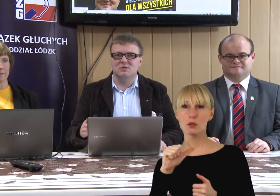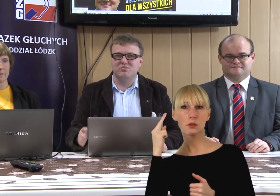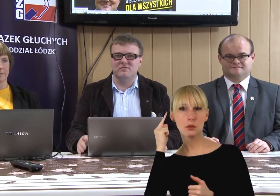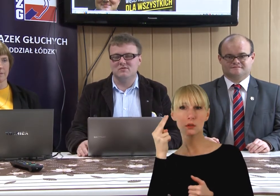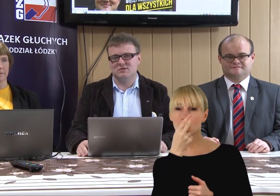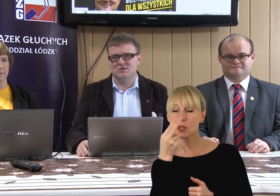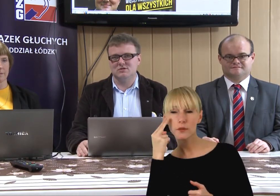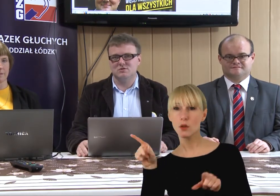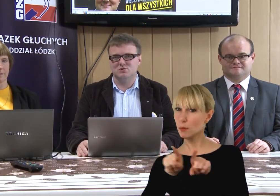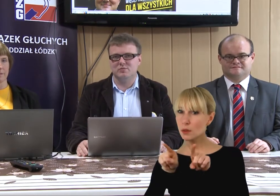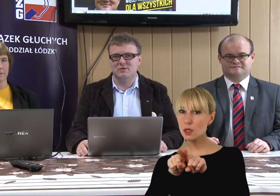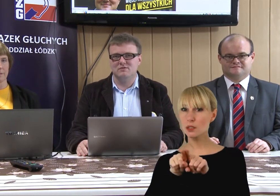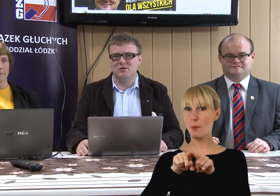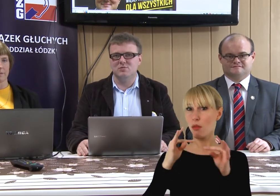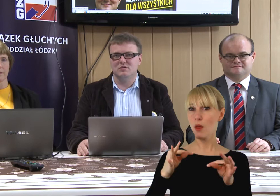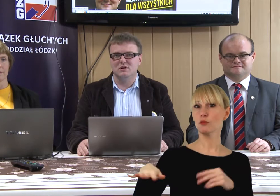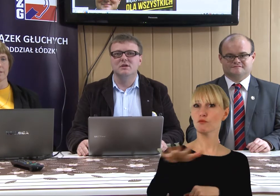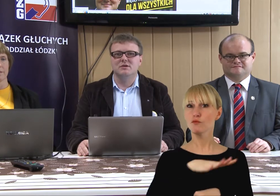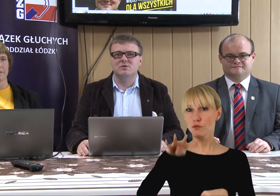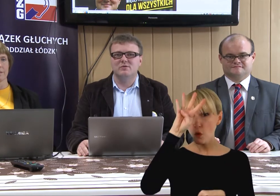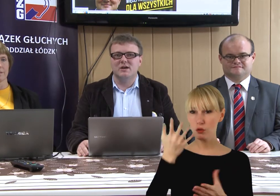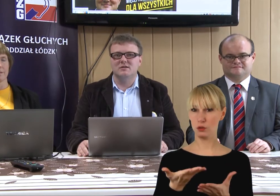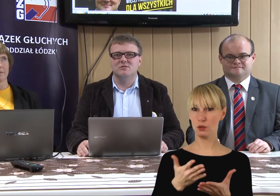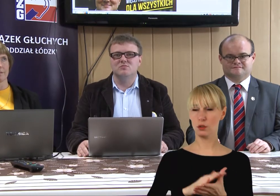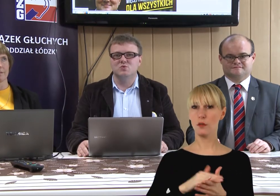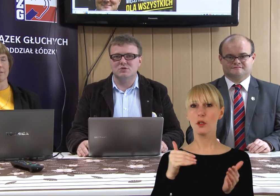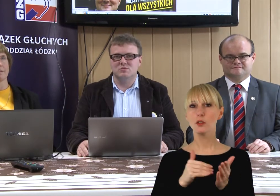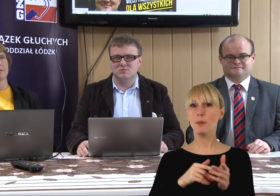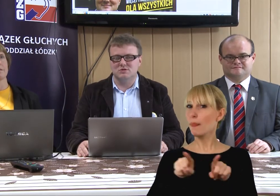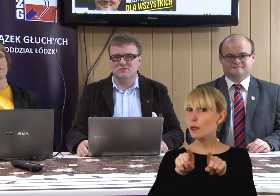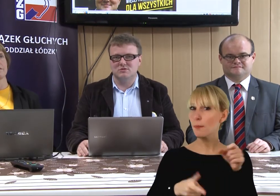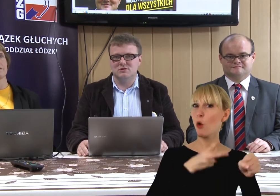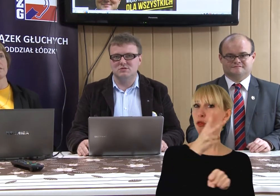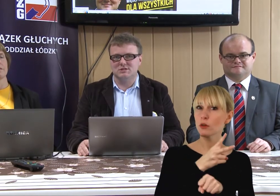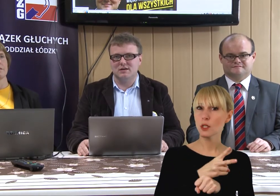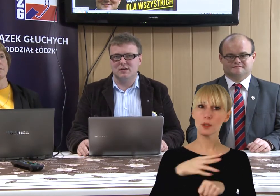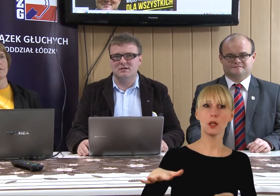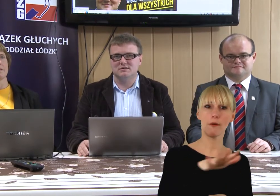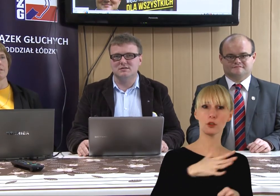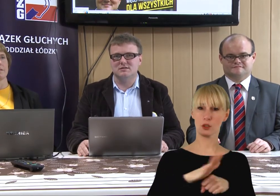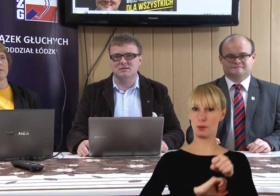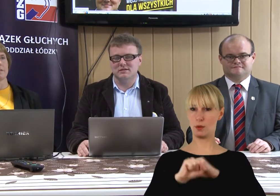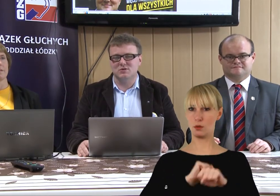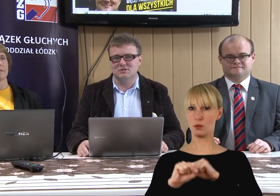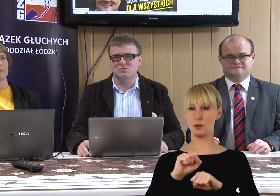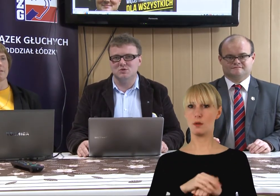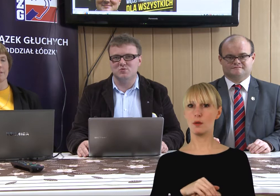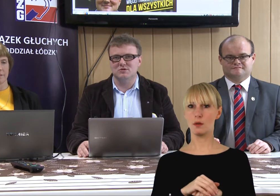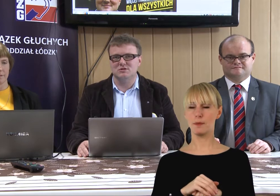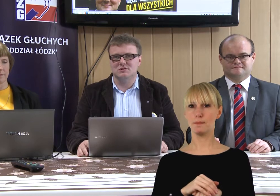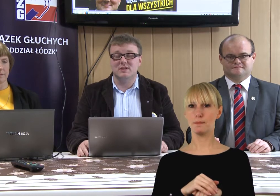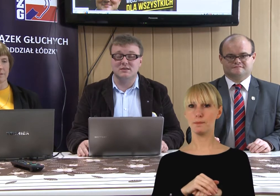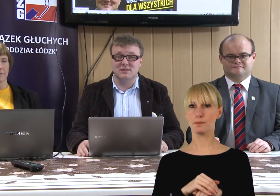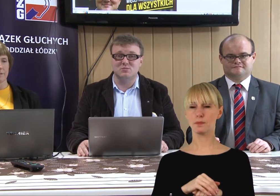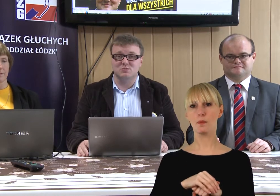głuchych, prawie 2 tysiące osób niewidomych, które muszą mieć możliwość korzystania ze strony instytucji